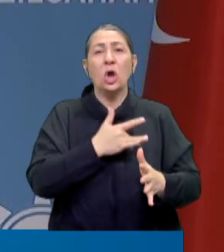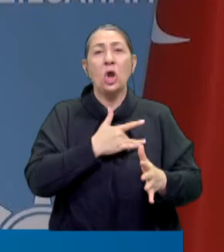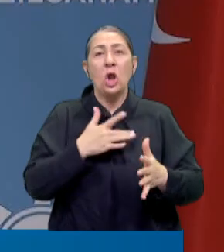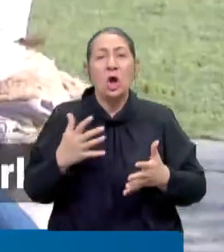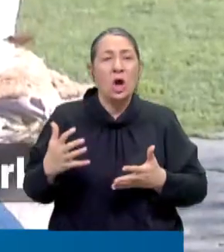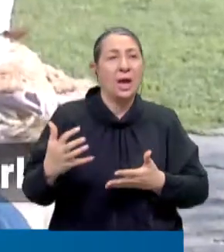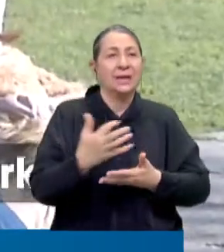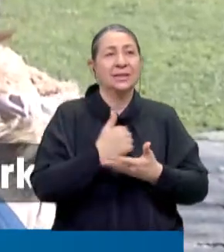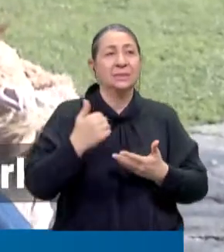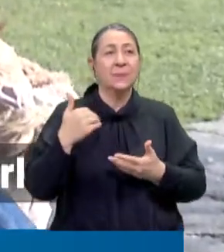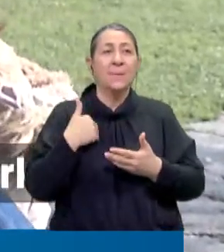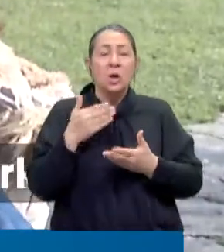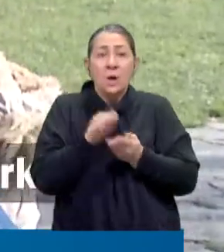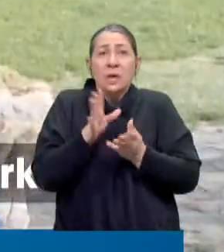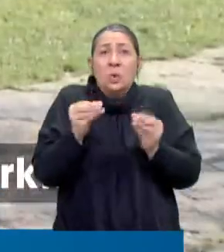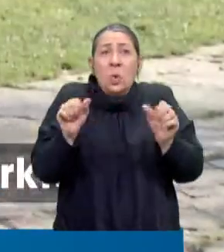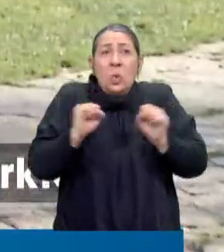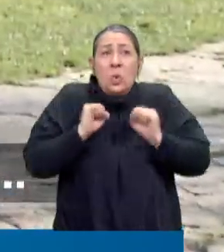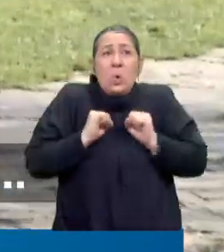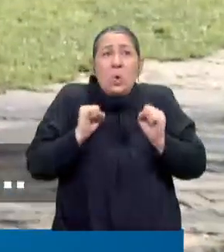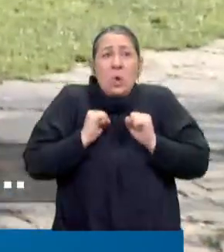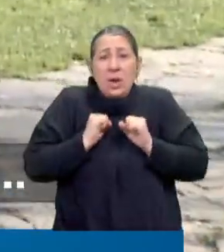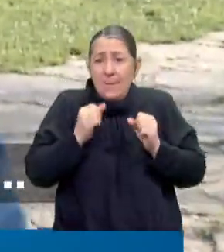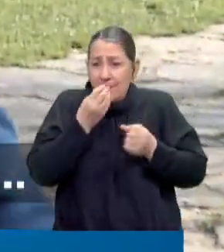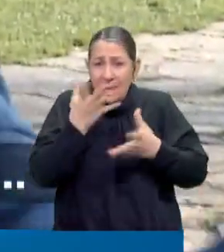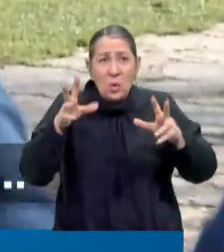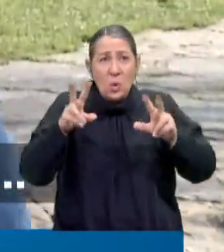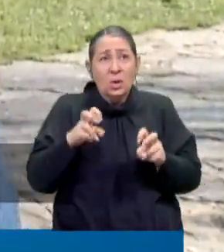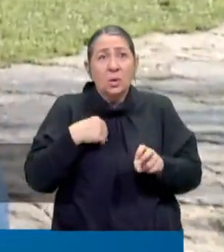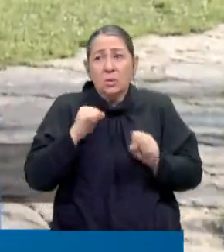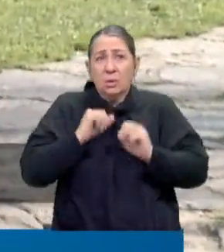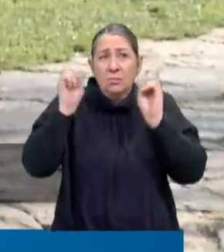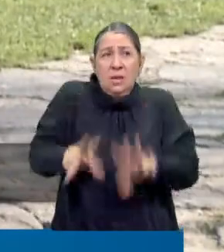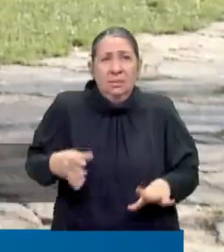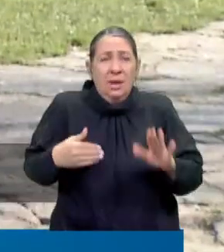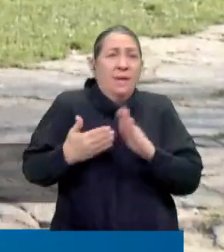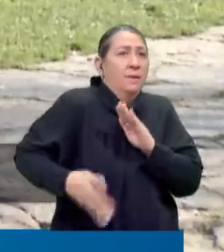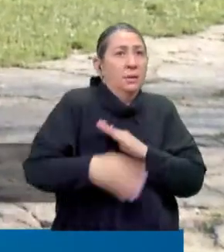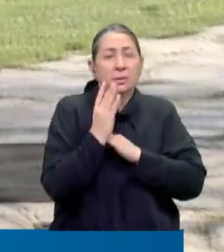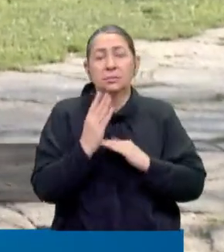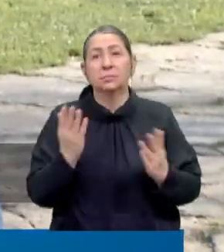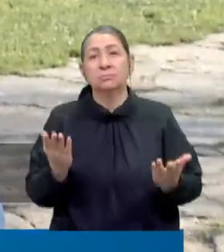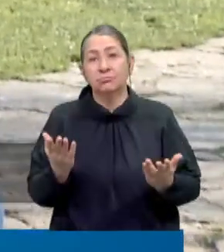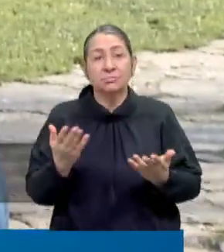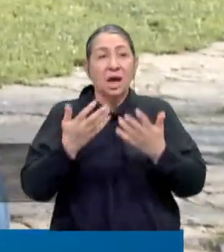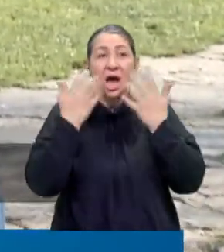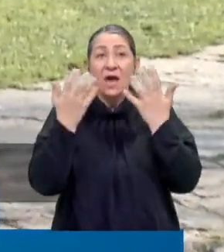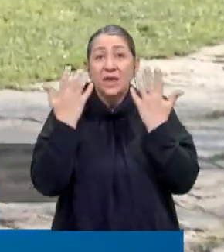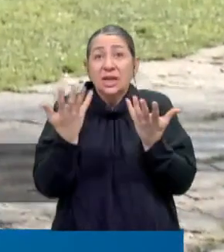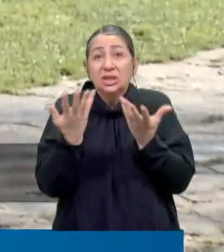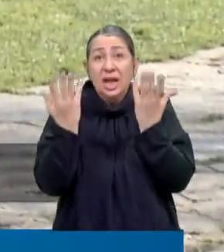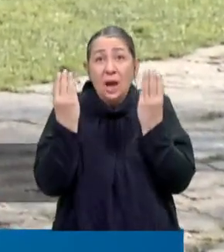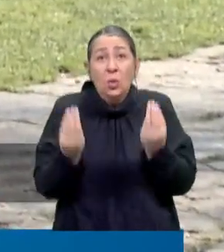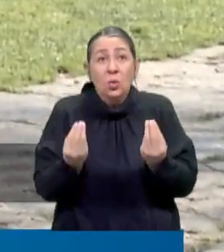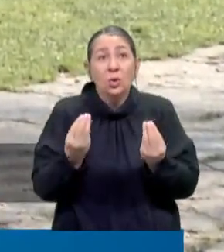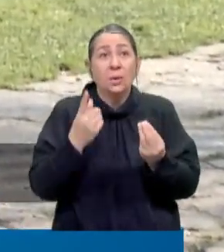kazanabiliriz. Ben köpeklerden çok korkuyorum. Geliyoruz parkta oturuyoruz onların korkusunda yarın bırakıp eve geri dönüyoruz. Hayvanlar için daha iyi